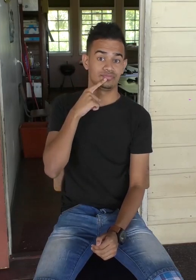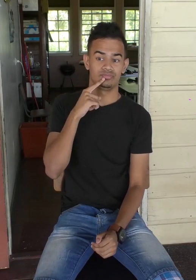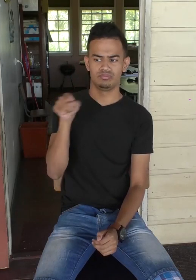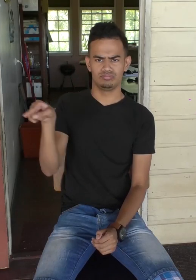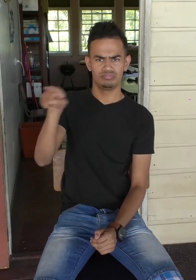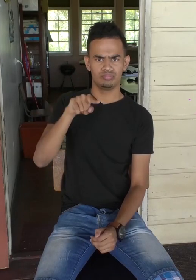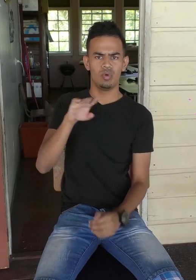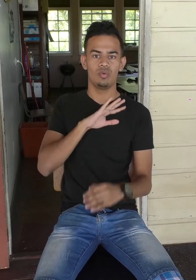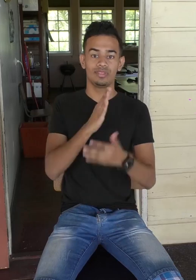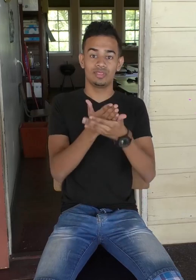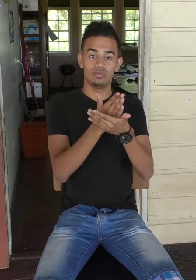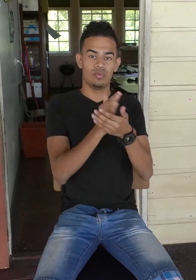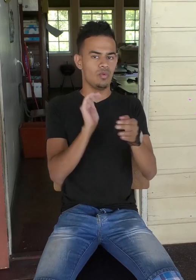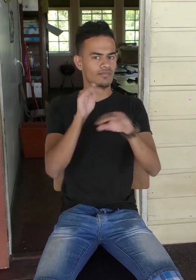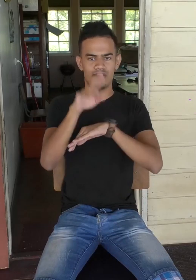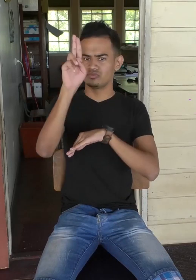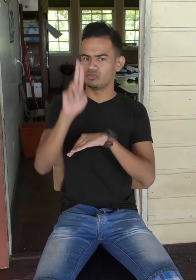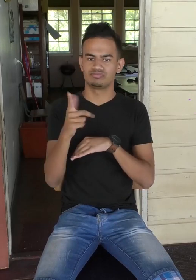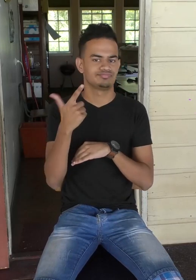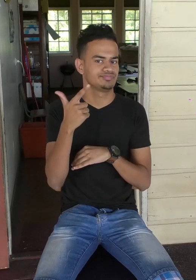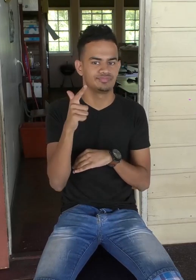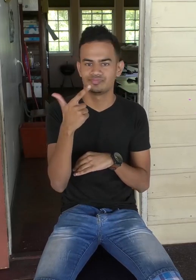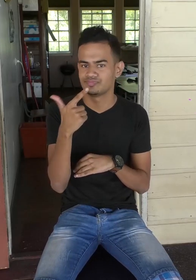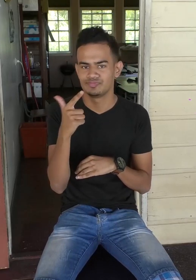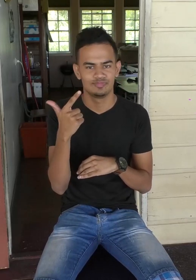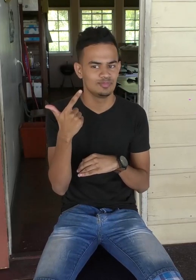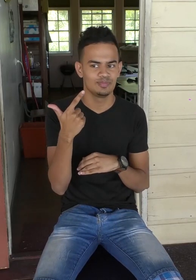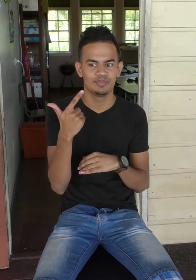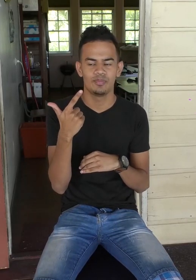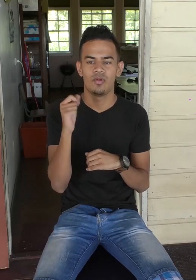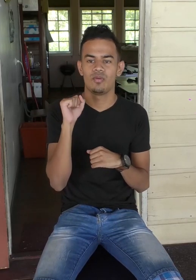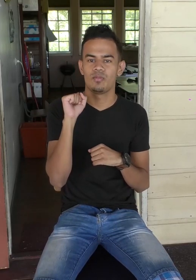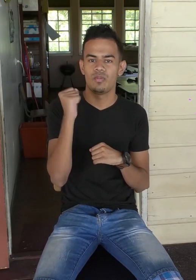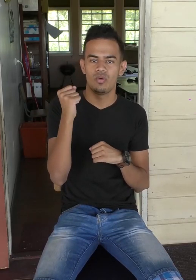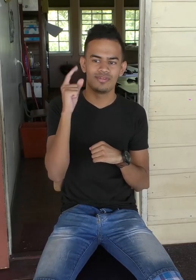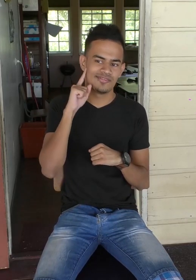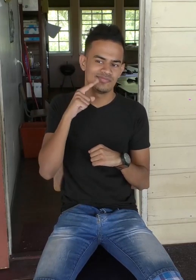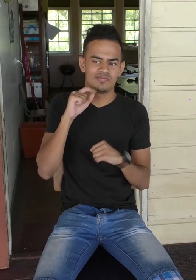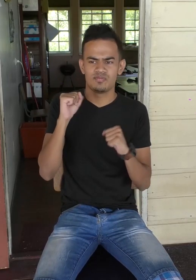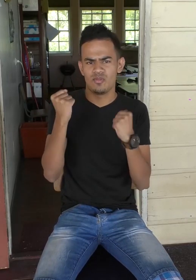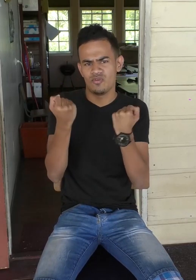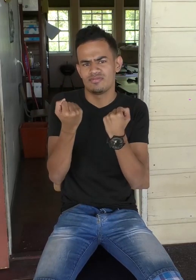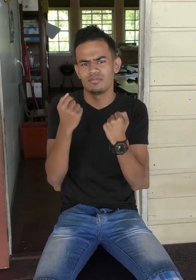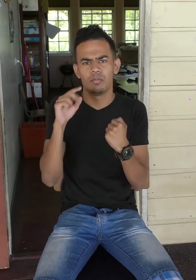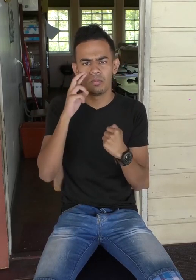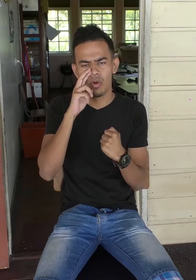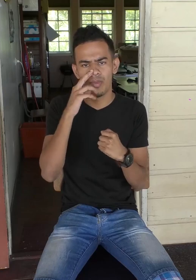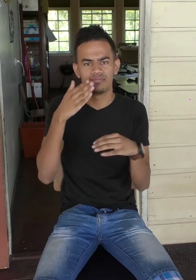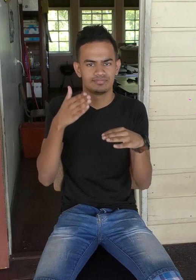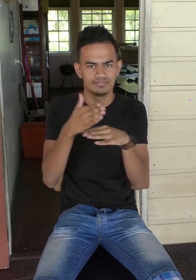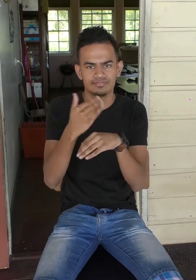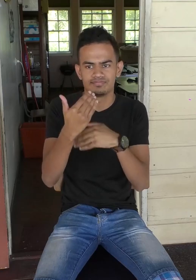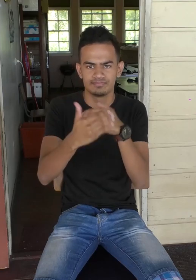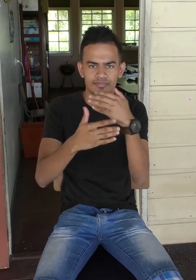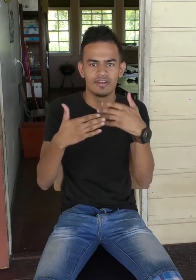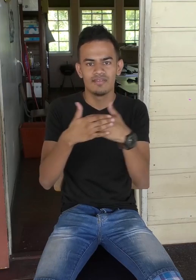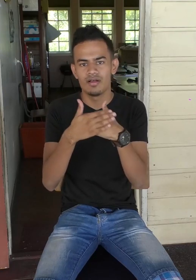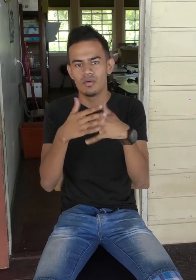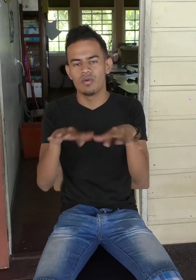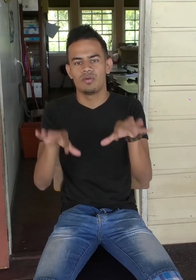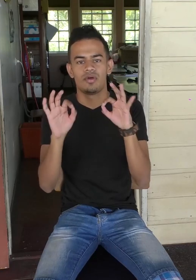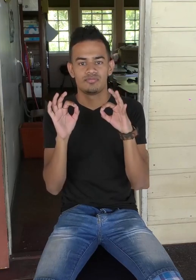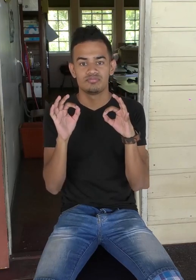Ook zegt hij. De doven. Een tolkenopleiding zou ook opgezet moeten worden. Er is geen